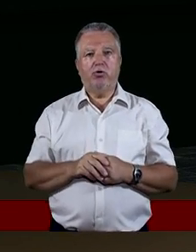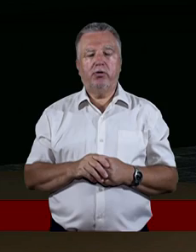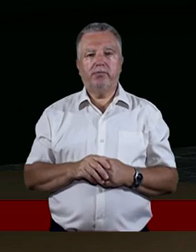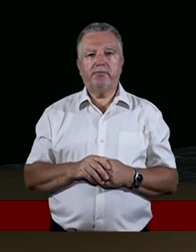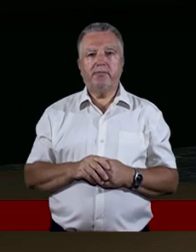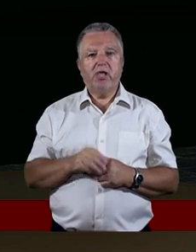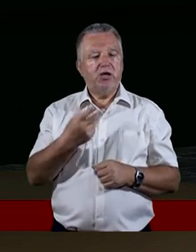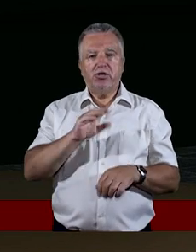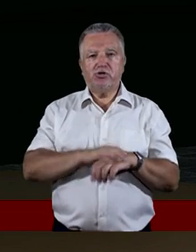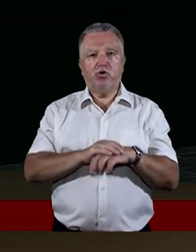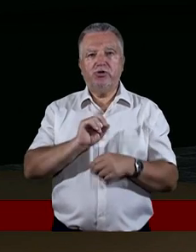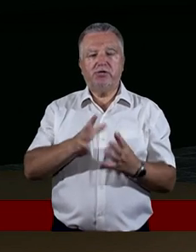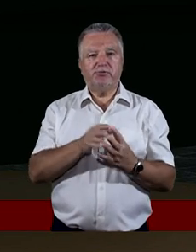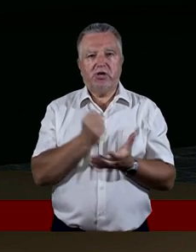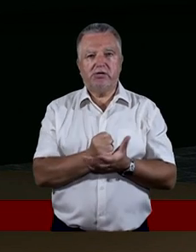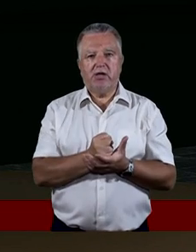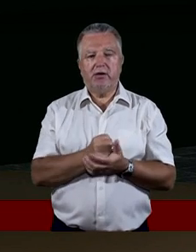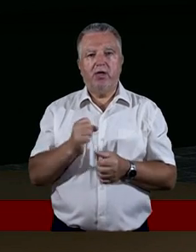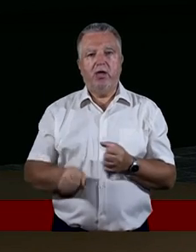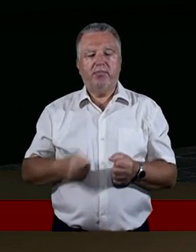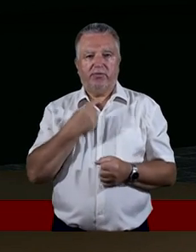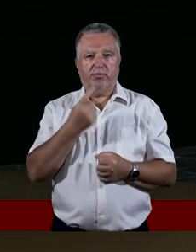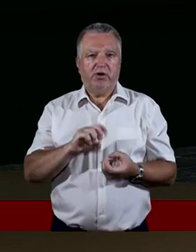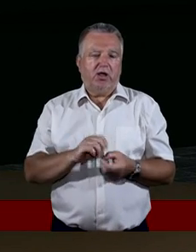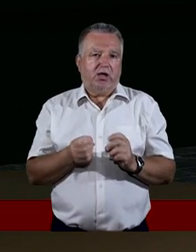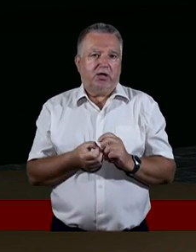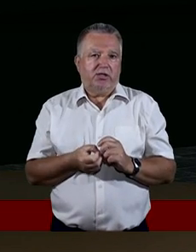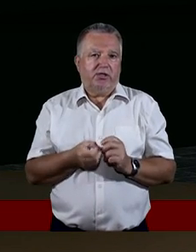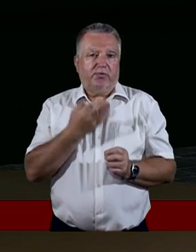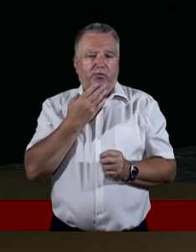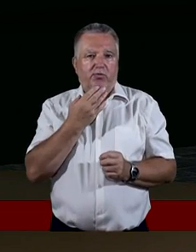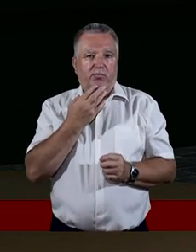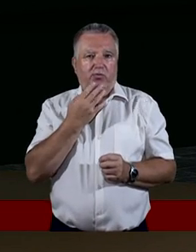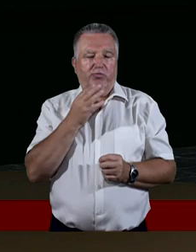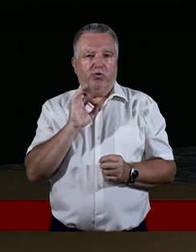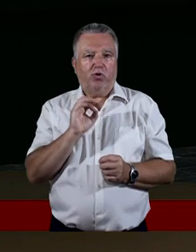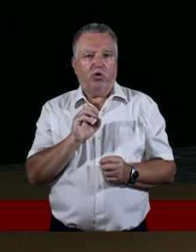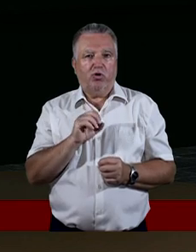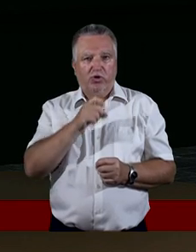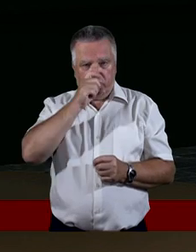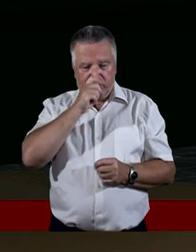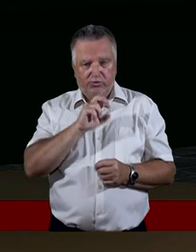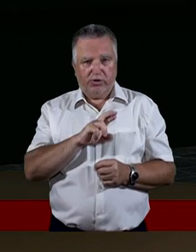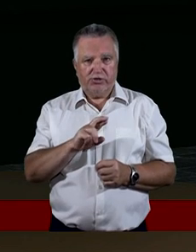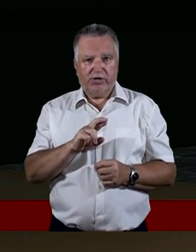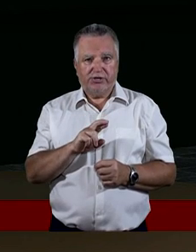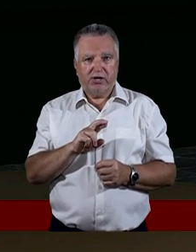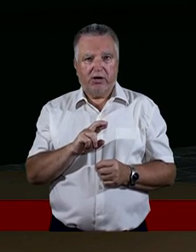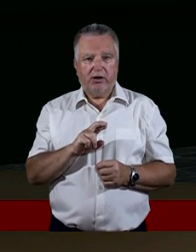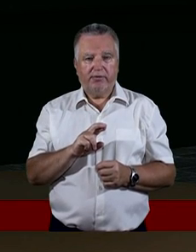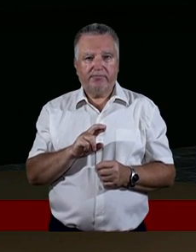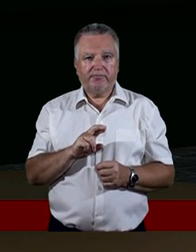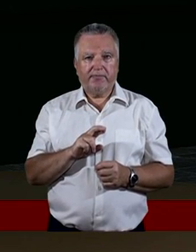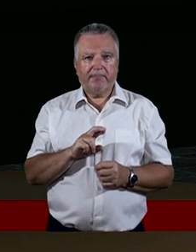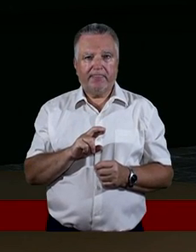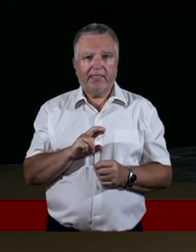otworzyć, rzekł Galion do Żydów. Gdyby chodziło o jakie bezprawie albo niegodziwy czyn, ująłbym się.